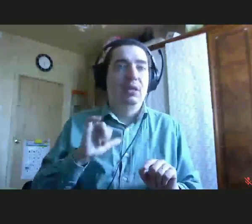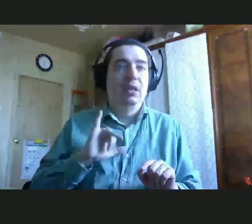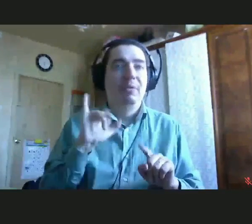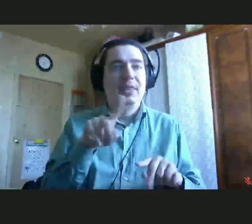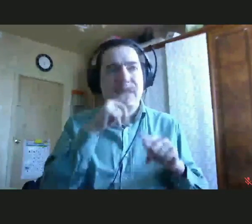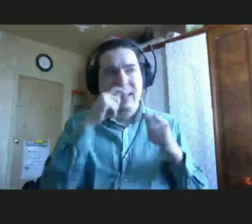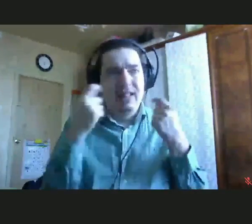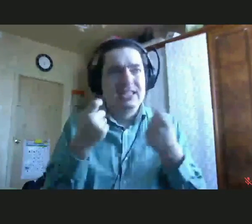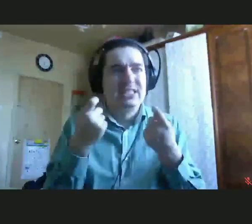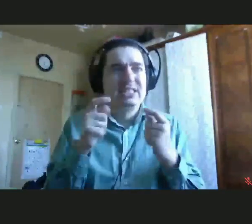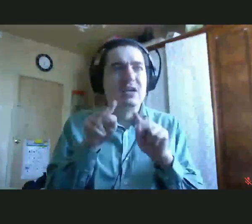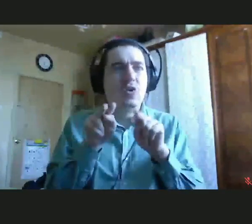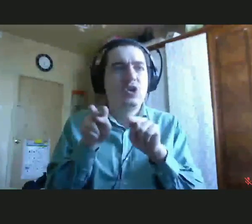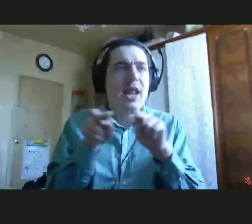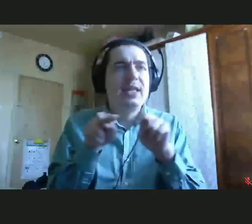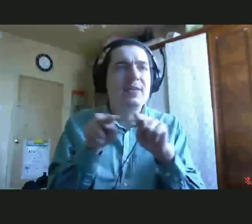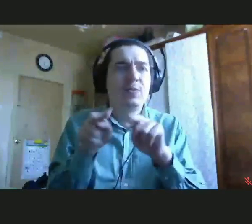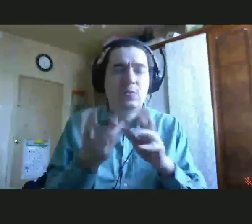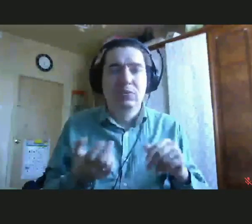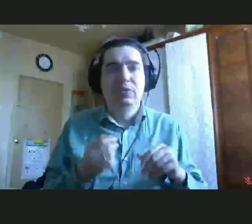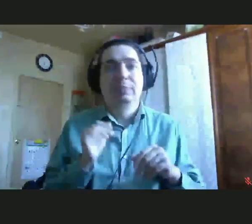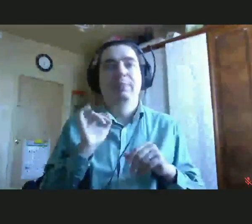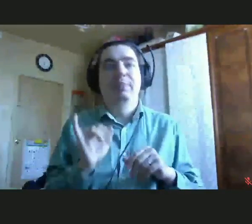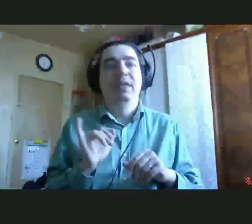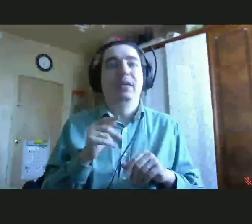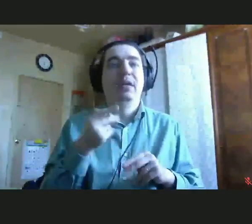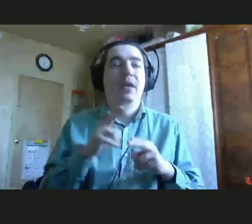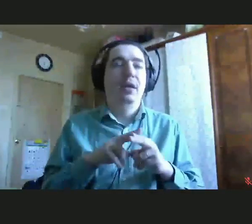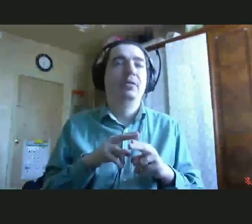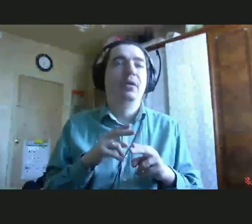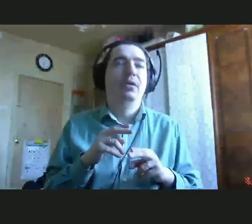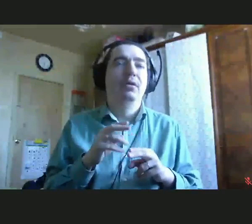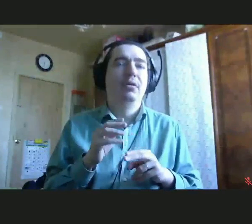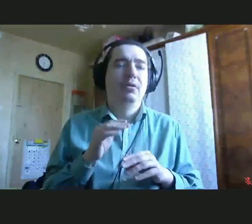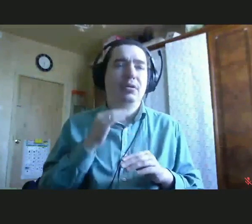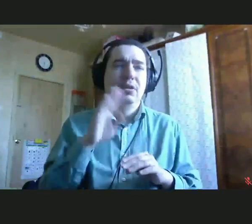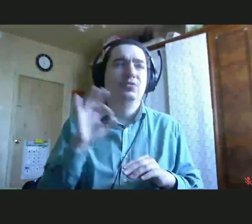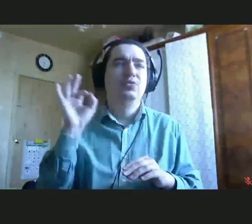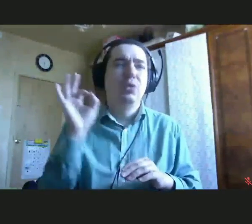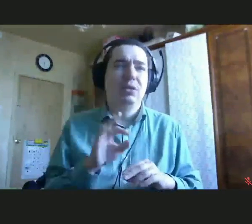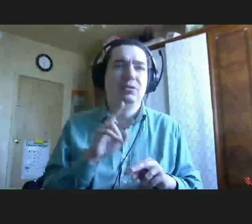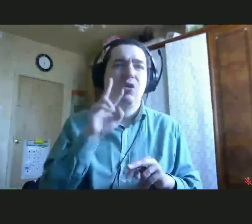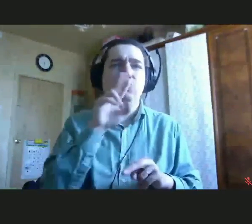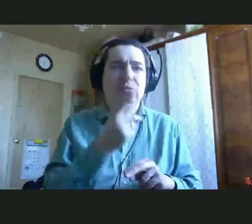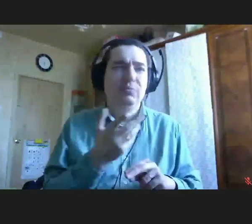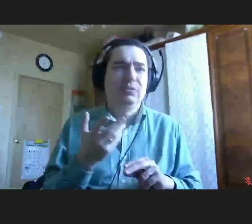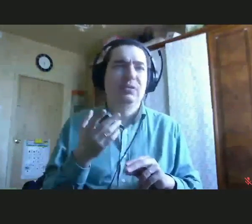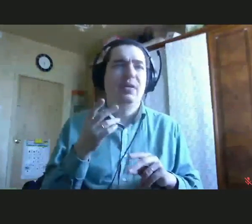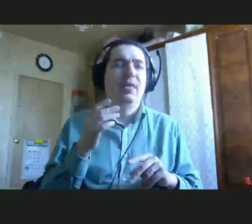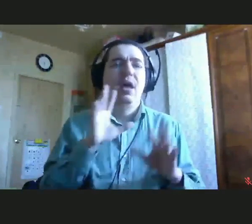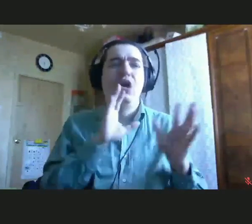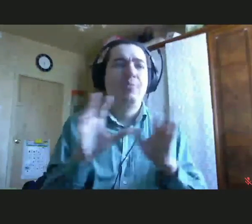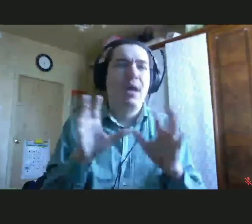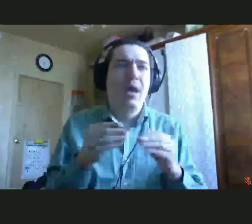совершать те или иные шаги, те или иные ошибки, опекая их и зачастую отстраняя от самостоятельной